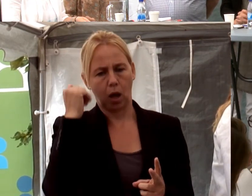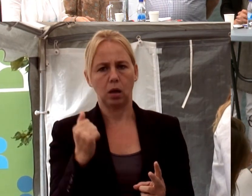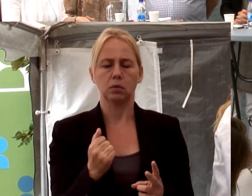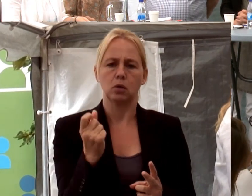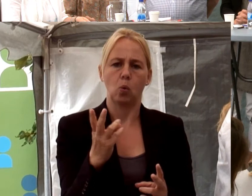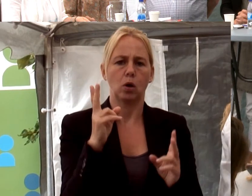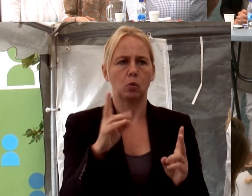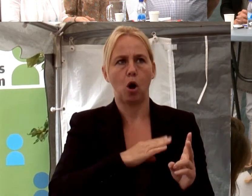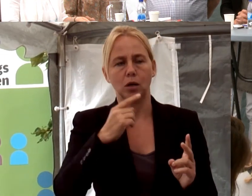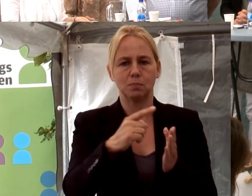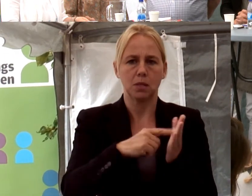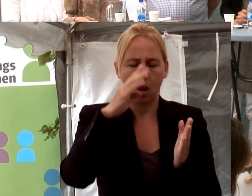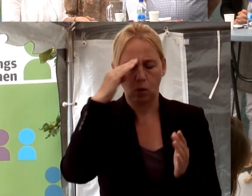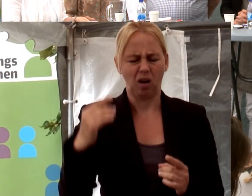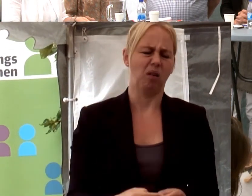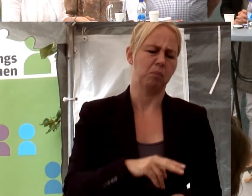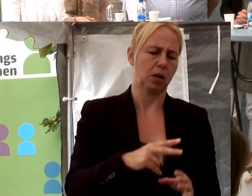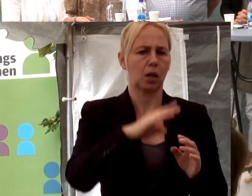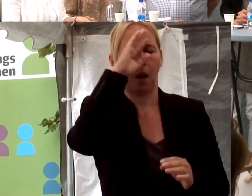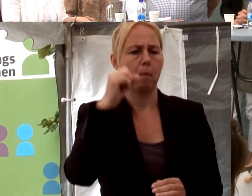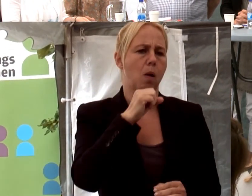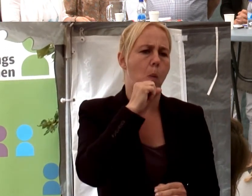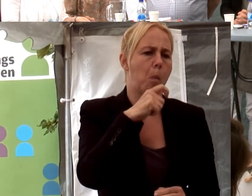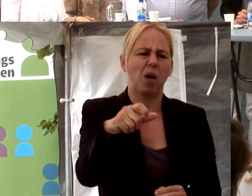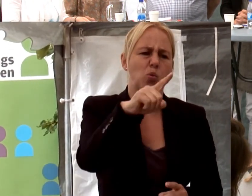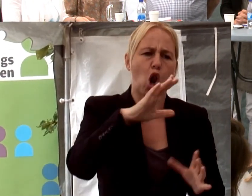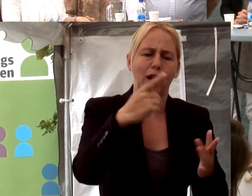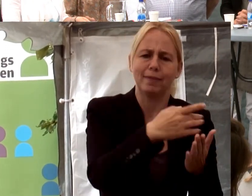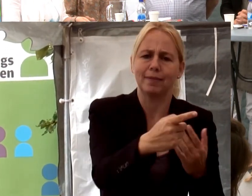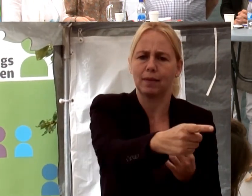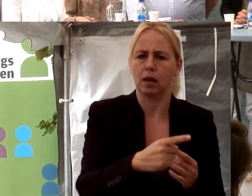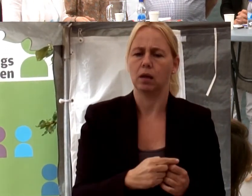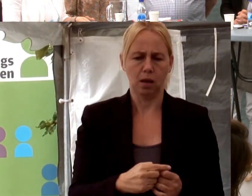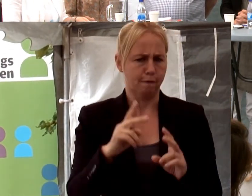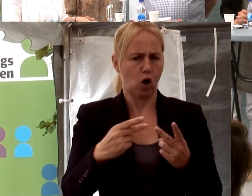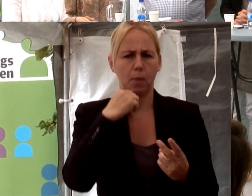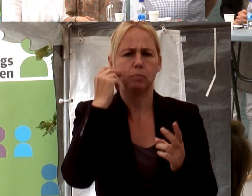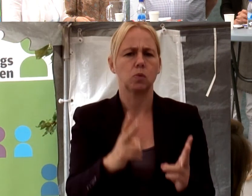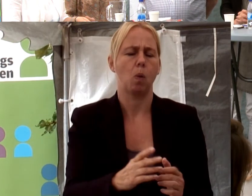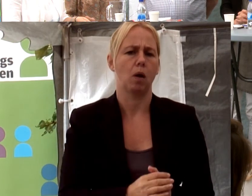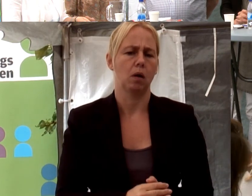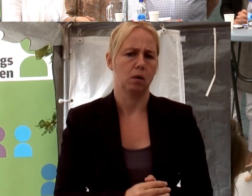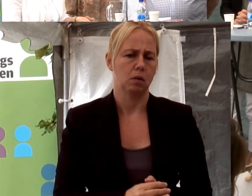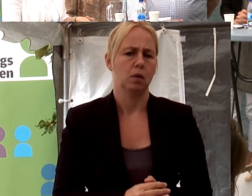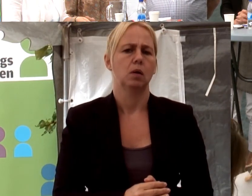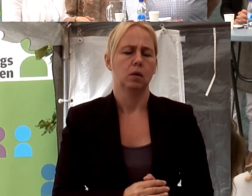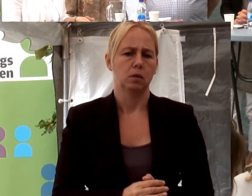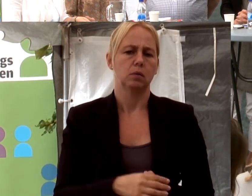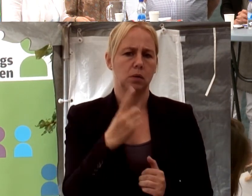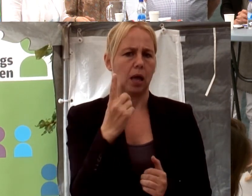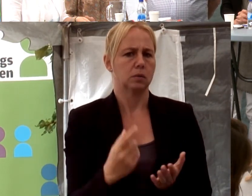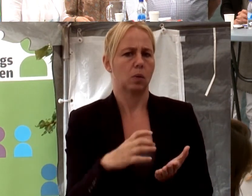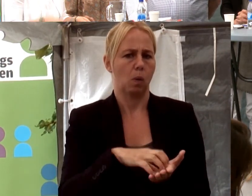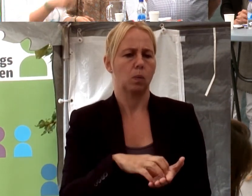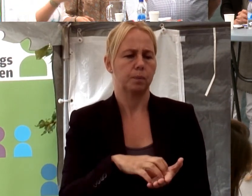uppnått en viss ålder få höra ja, ja, ja gamla gubbar och sådär va. Du klarar inte det. Allmänt förekommande. Så det kan vara den ena